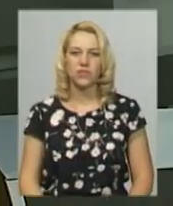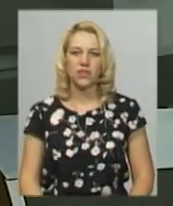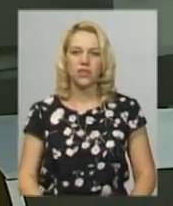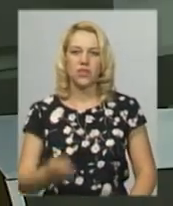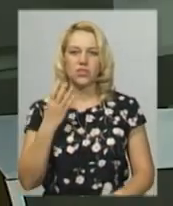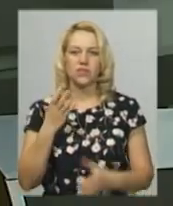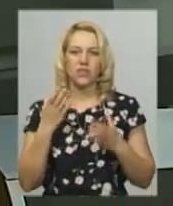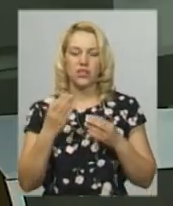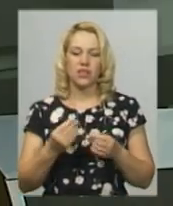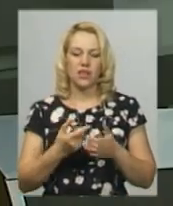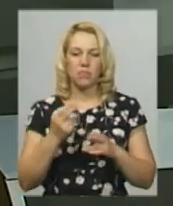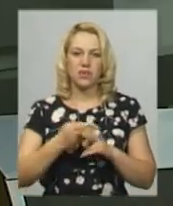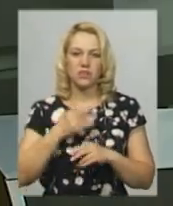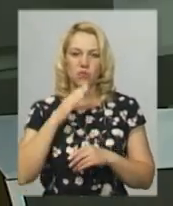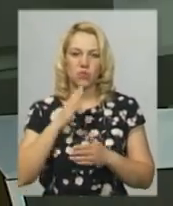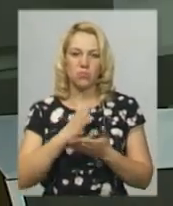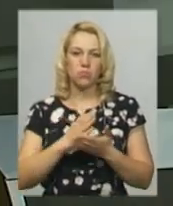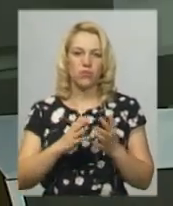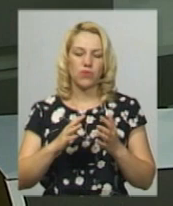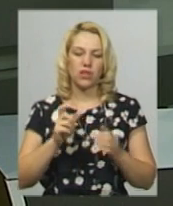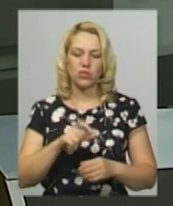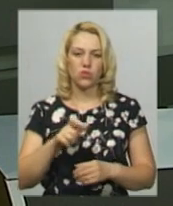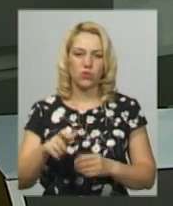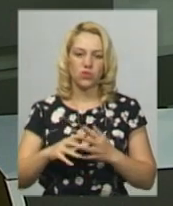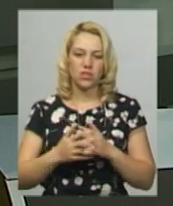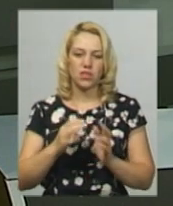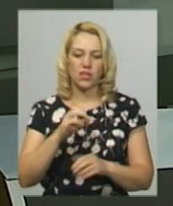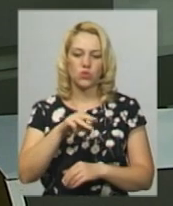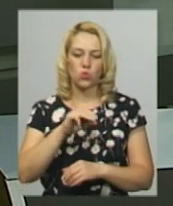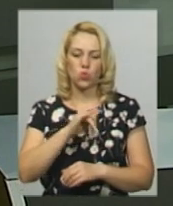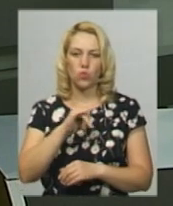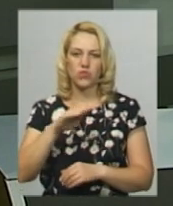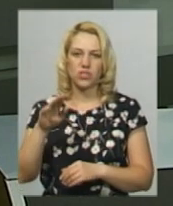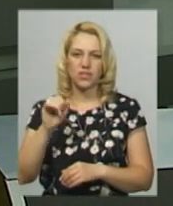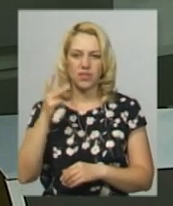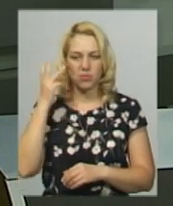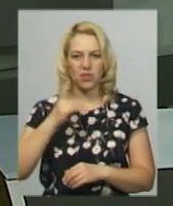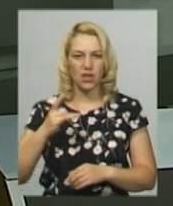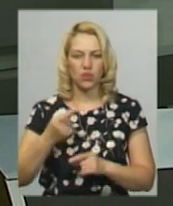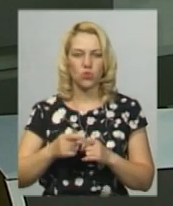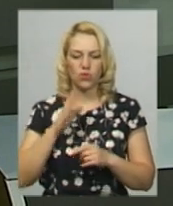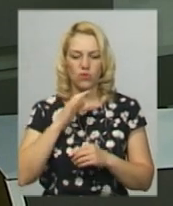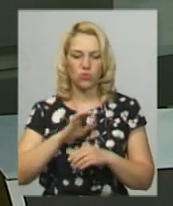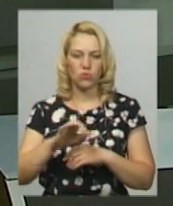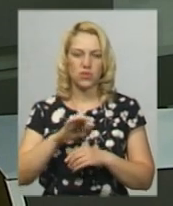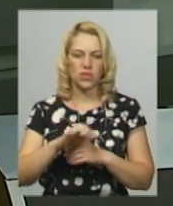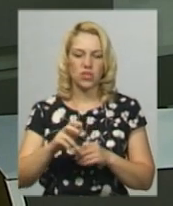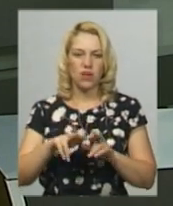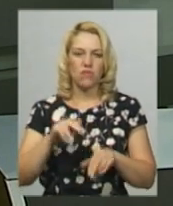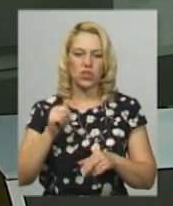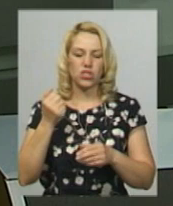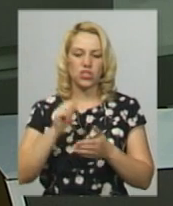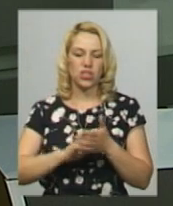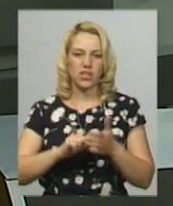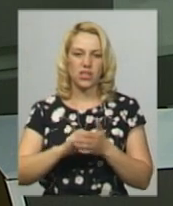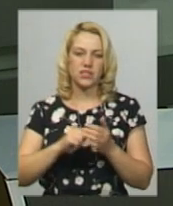Четвертий день без води перебувають жителі села Стувчинці Хмельницького району. Водопостачання відключили через заборгованість, каже староста